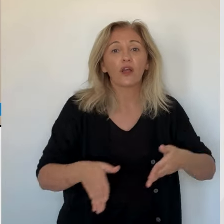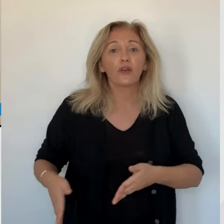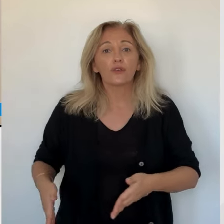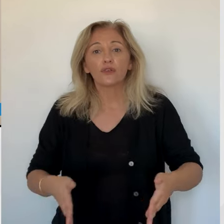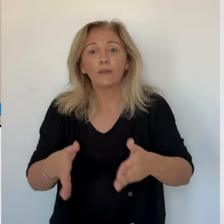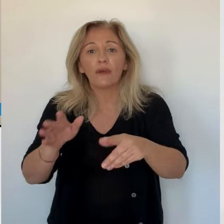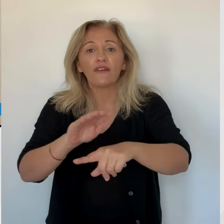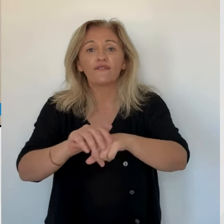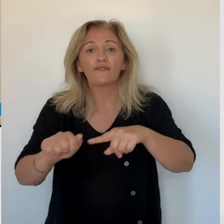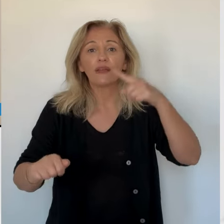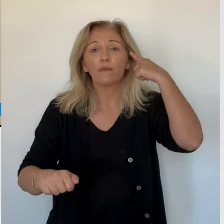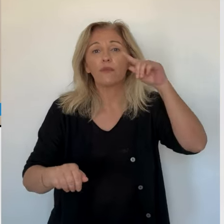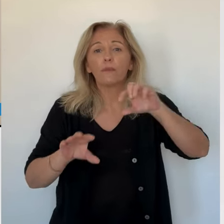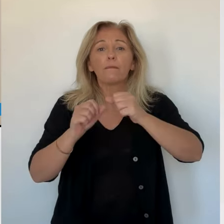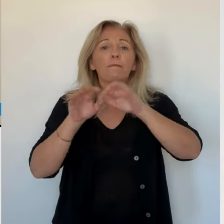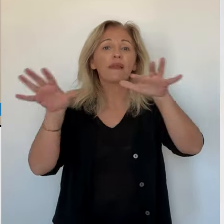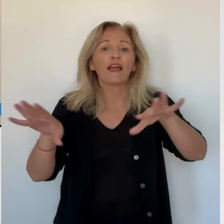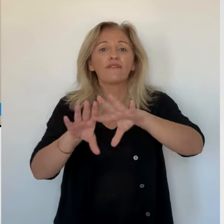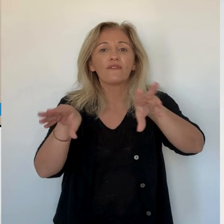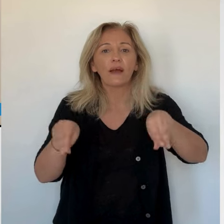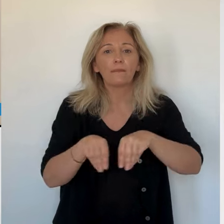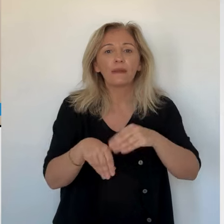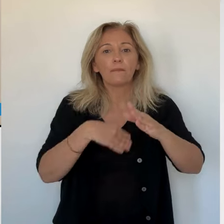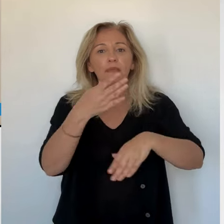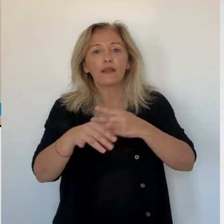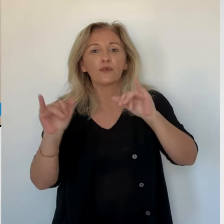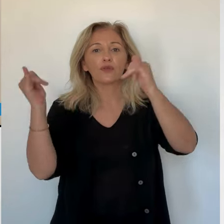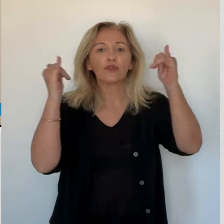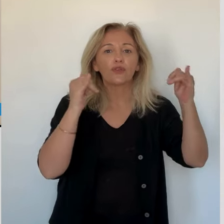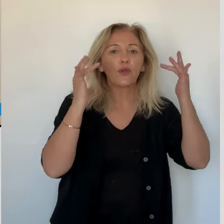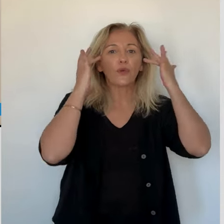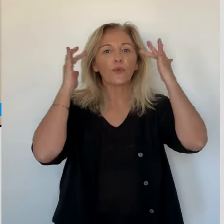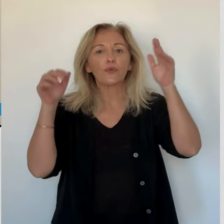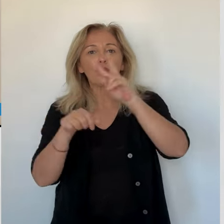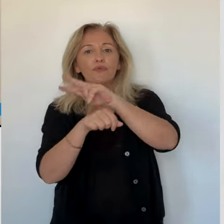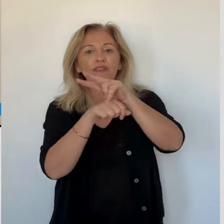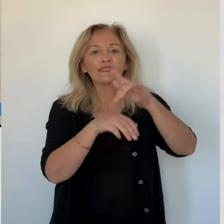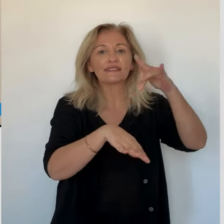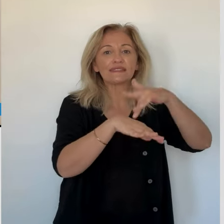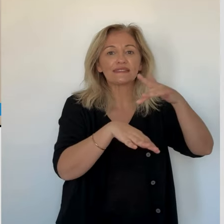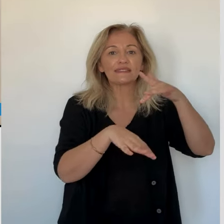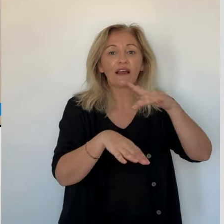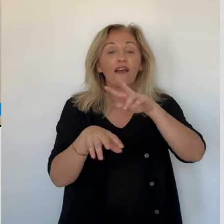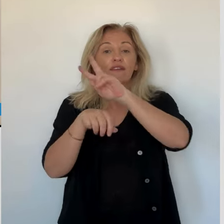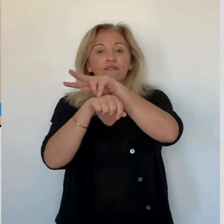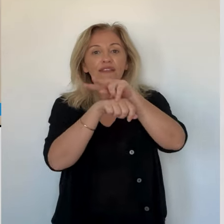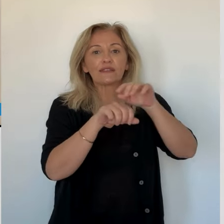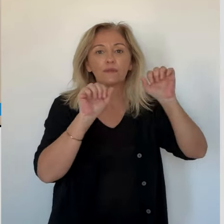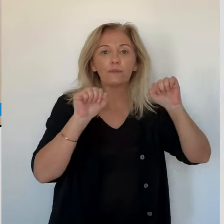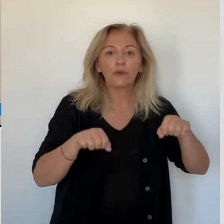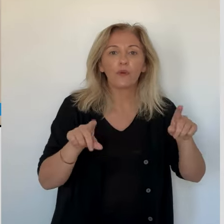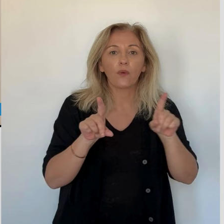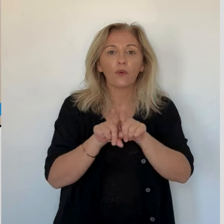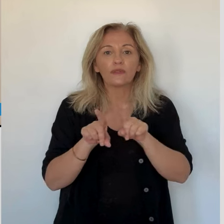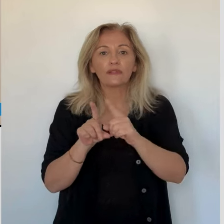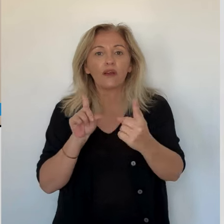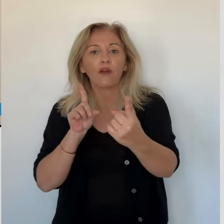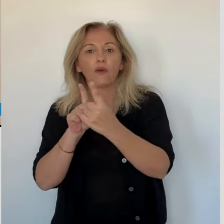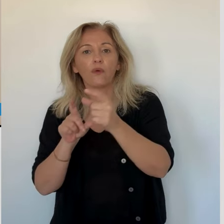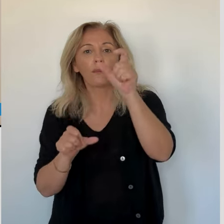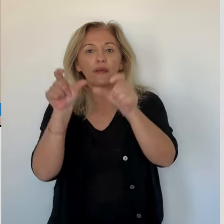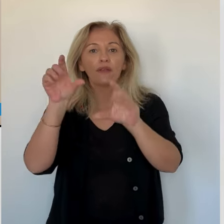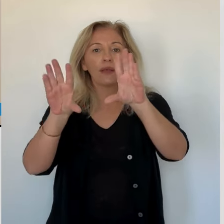partie ludique, familiale, culturelle, avec une découverte des sites, mais aussi vraiment une découverte des gens, de la